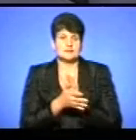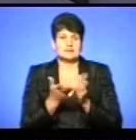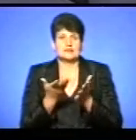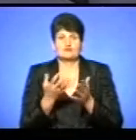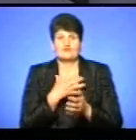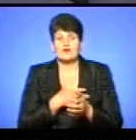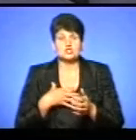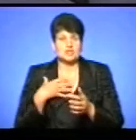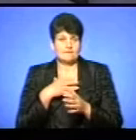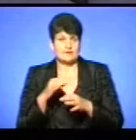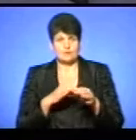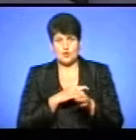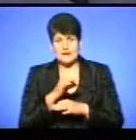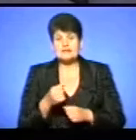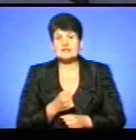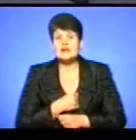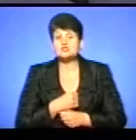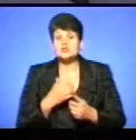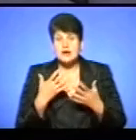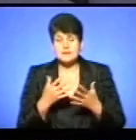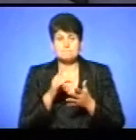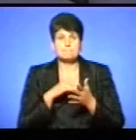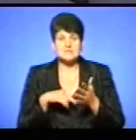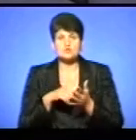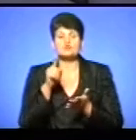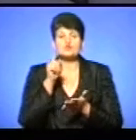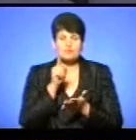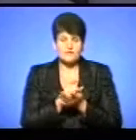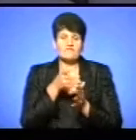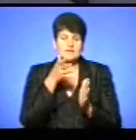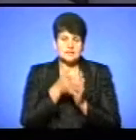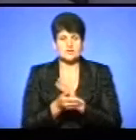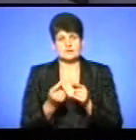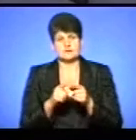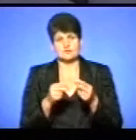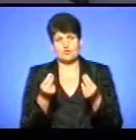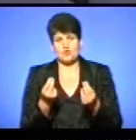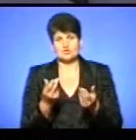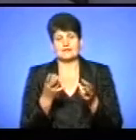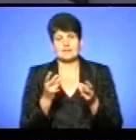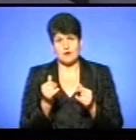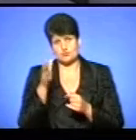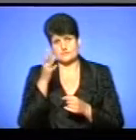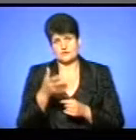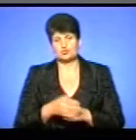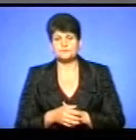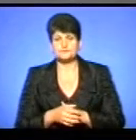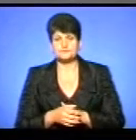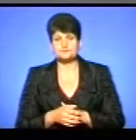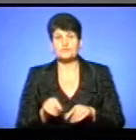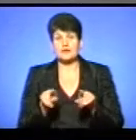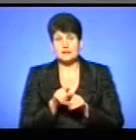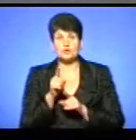інфраструктурних проєктів. На жаль, місто зобов'язано визначати ці кошти на освіту. Також